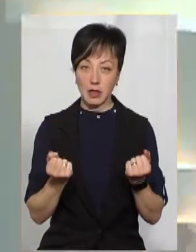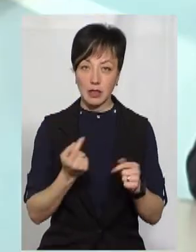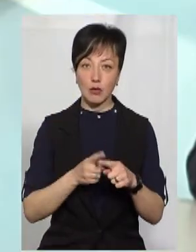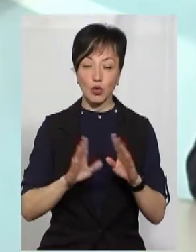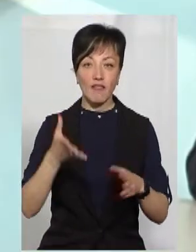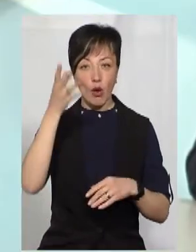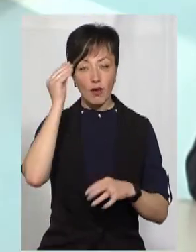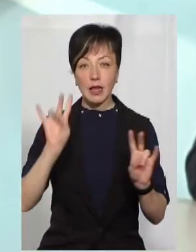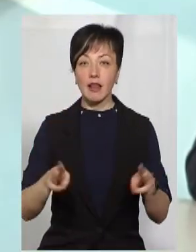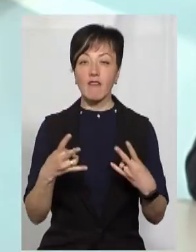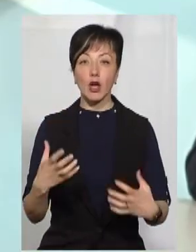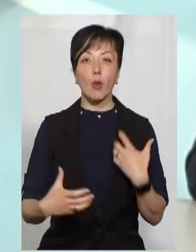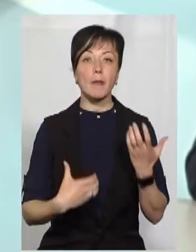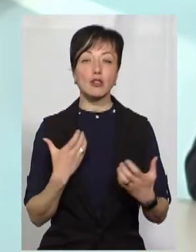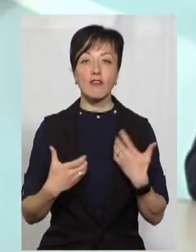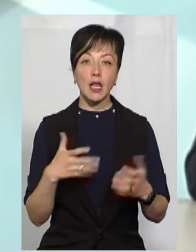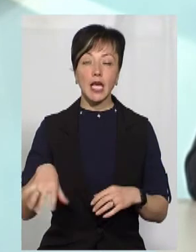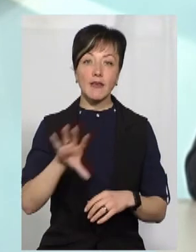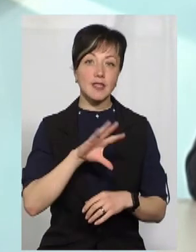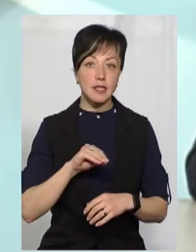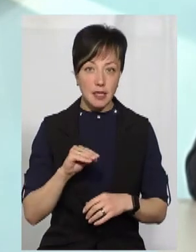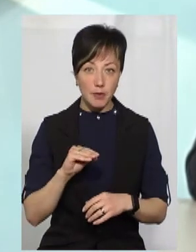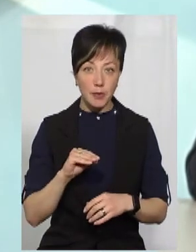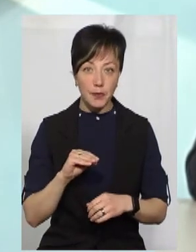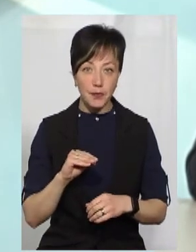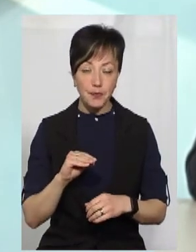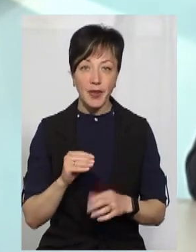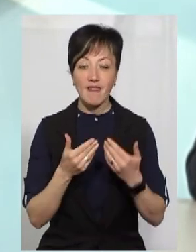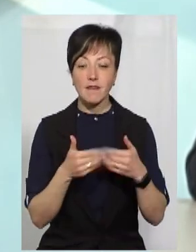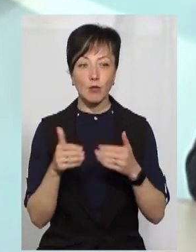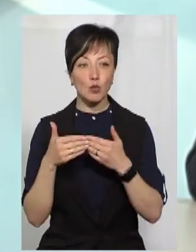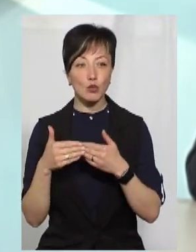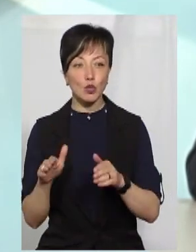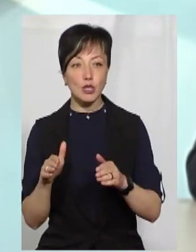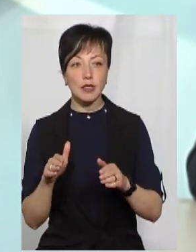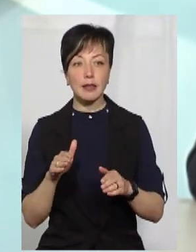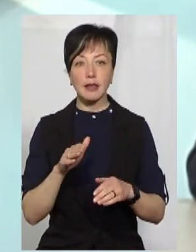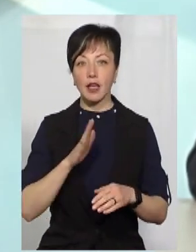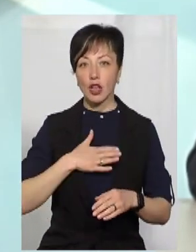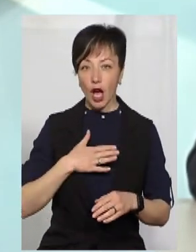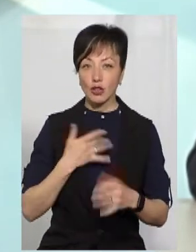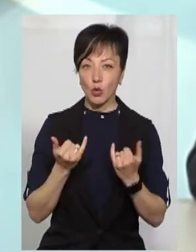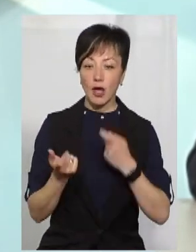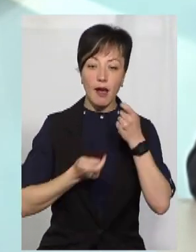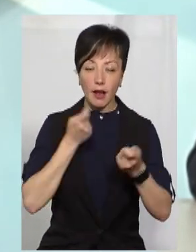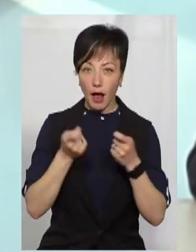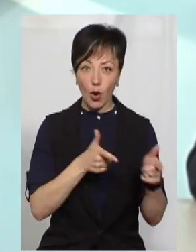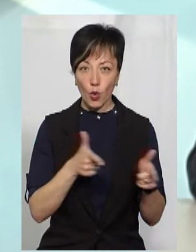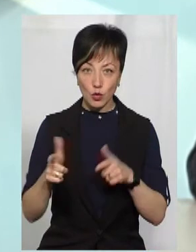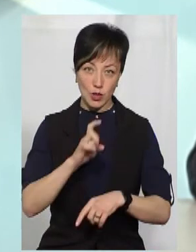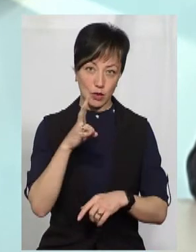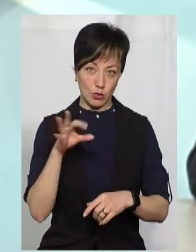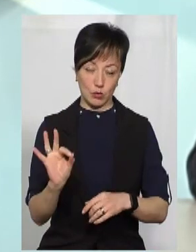враховано. Тому не варто переживати. І всі випускники наші на сьогодні ретельно готуються до